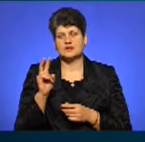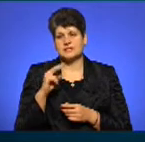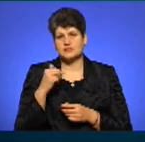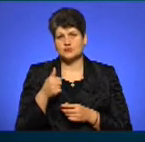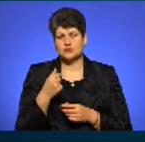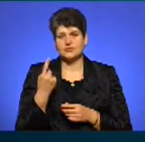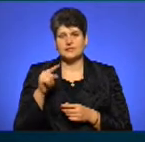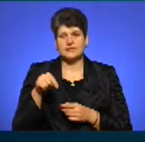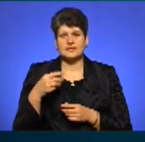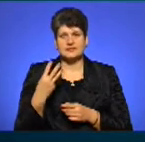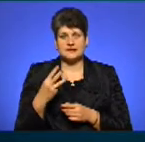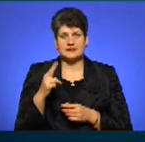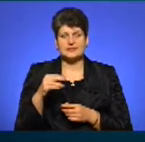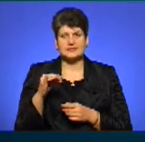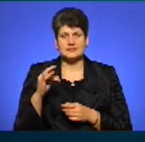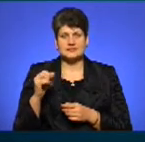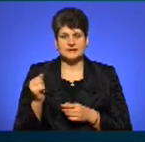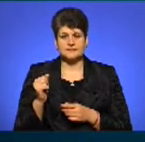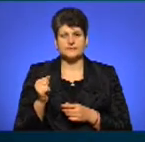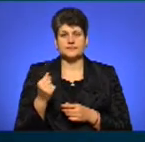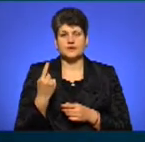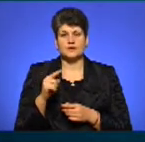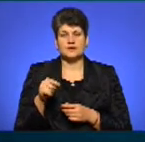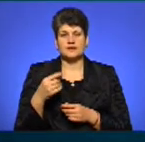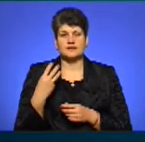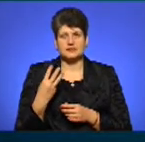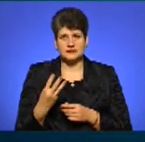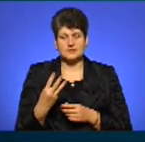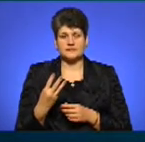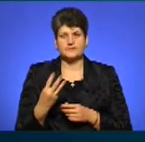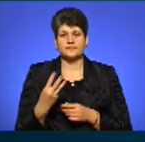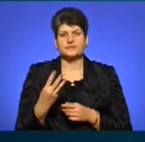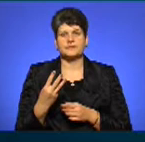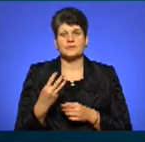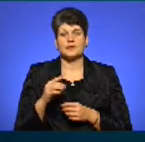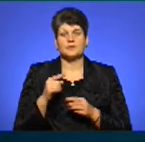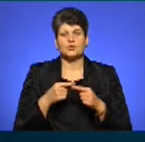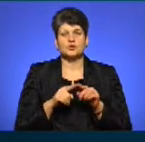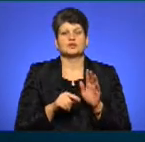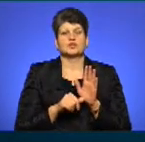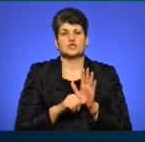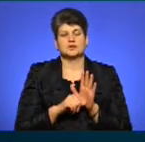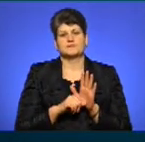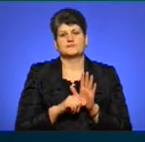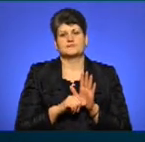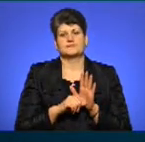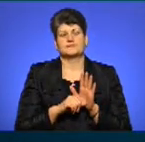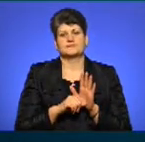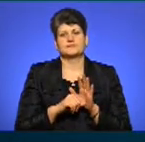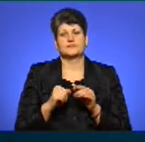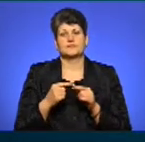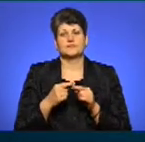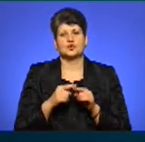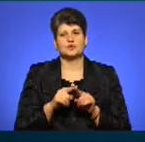двигун, дизель. От 1,3 літра року це множимо на 6, і дизель множимо на